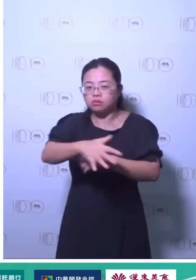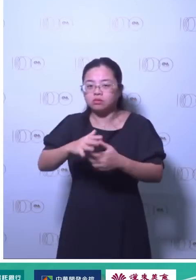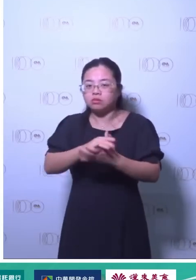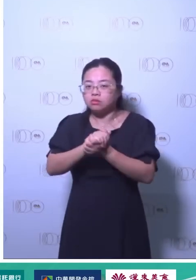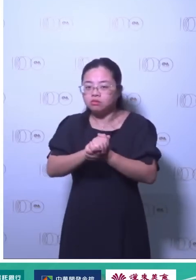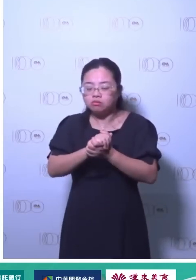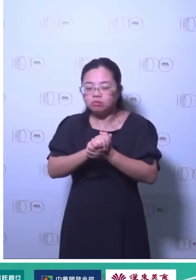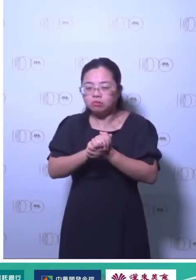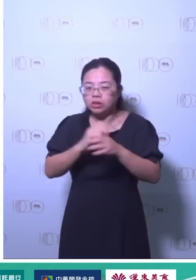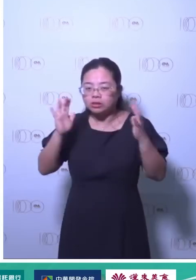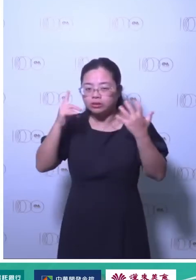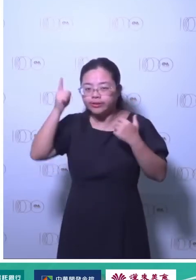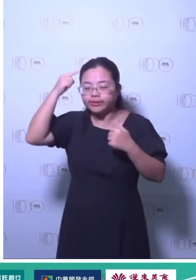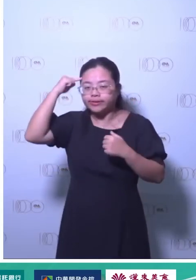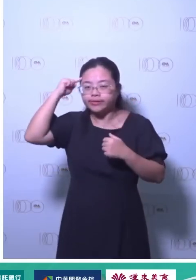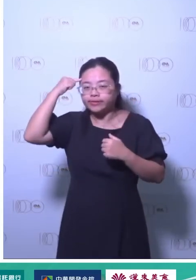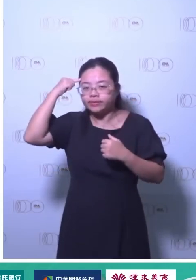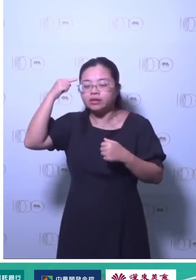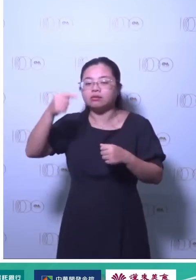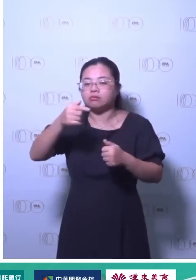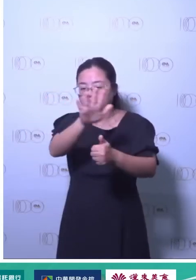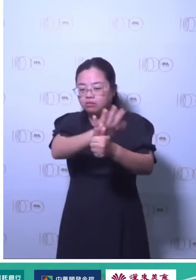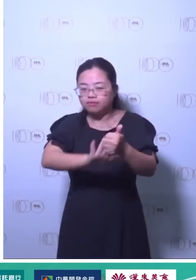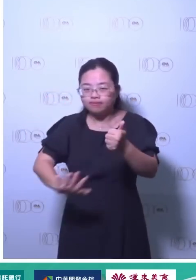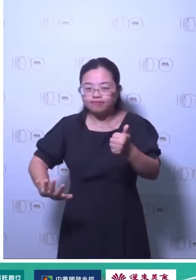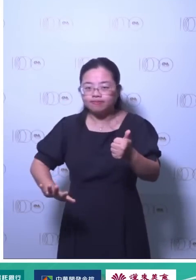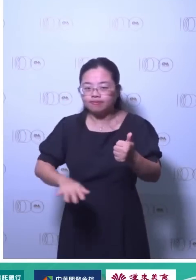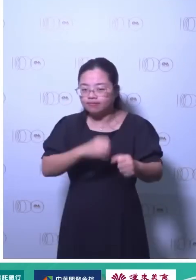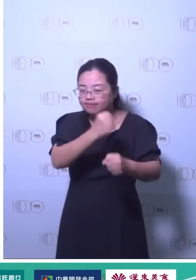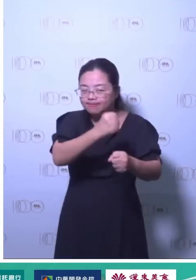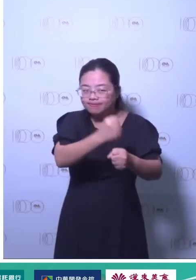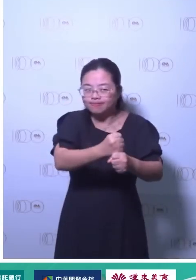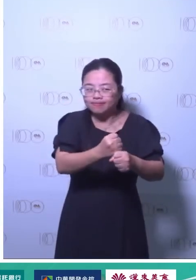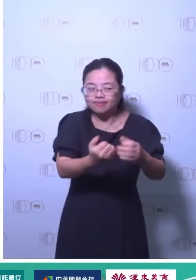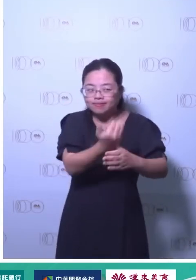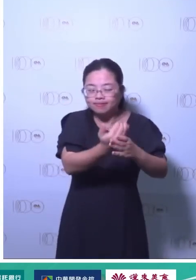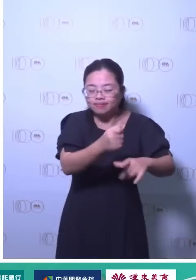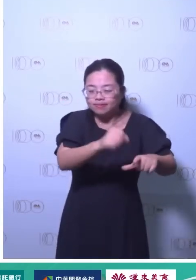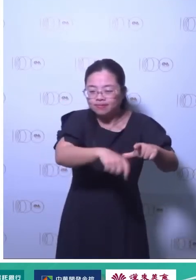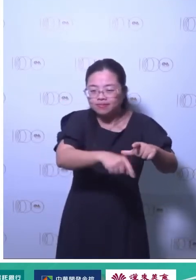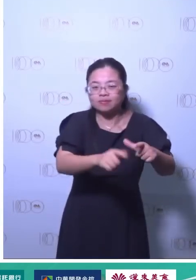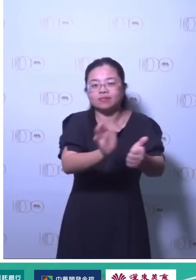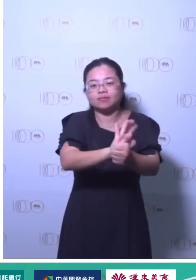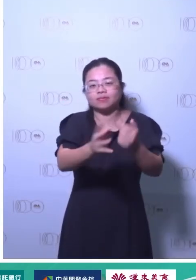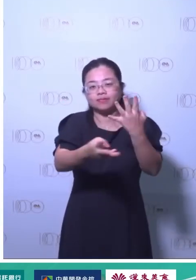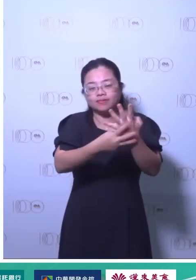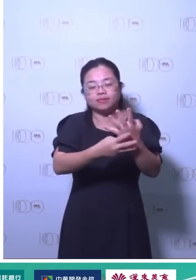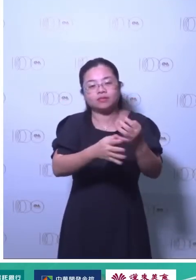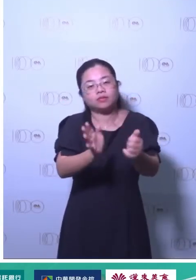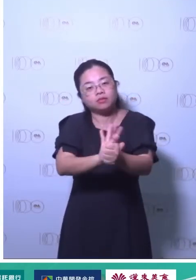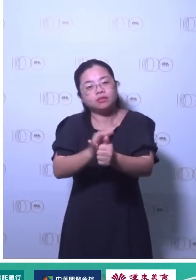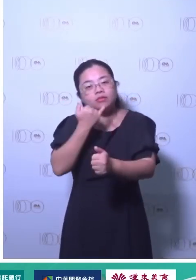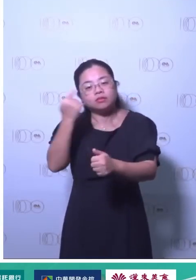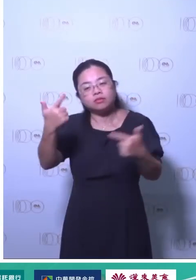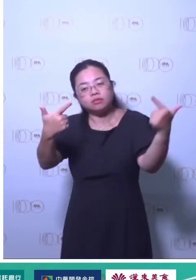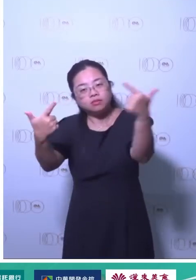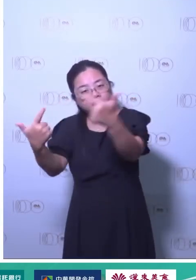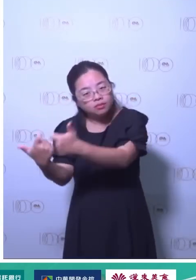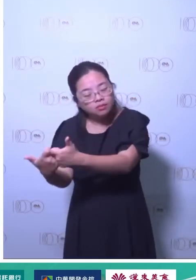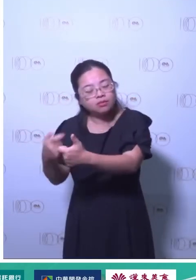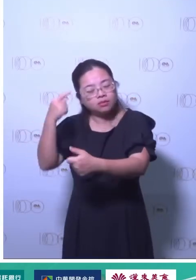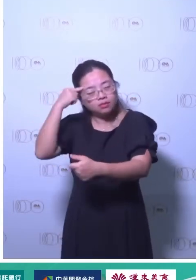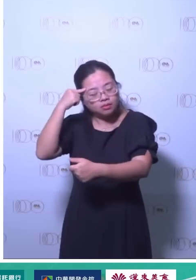喜欢说在消费过程消费是环保商品然后你提供的服务是要对环境友善等等那这一些事情这